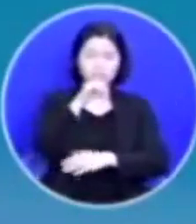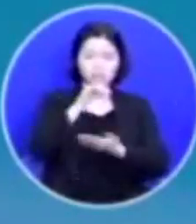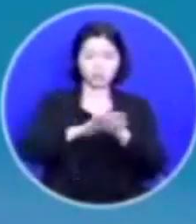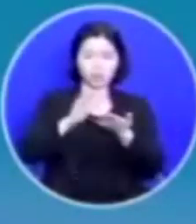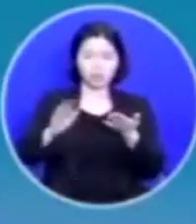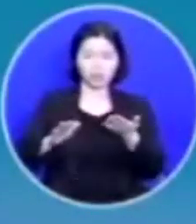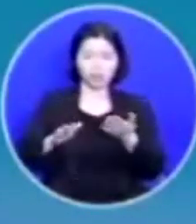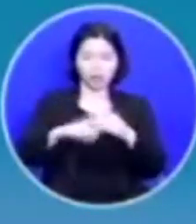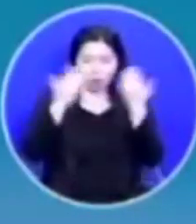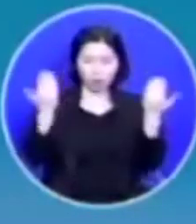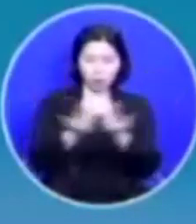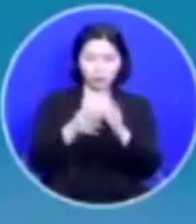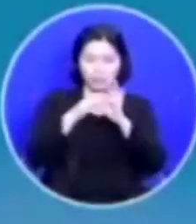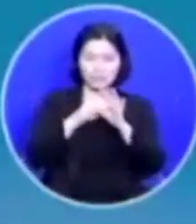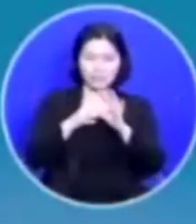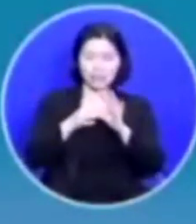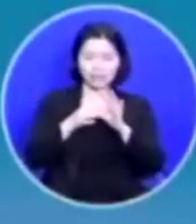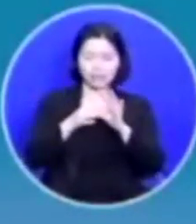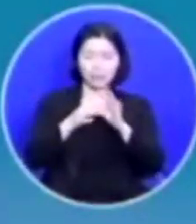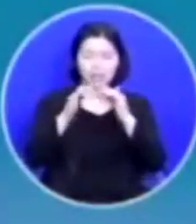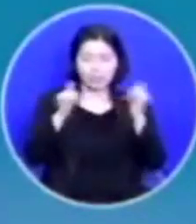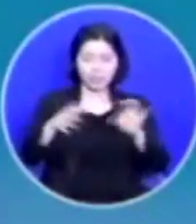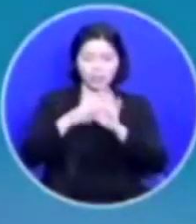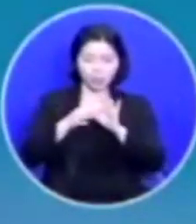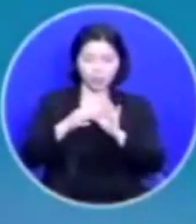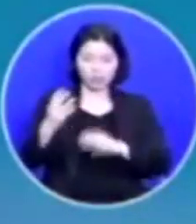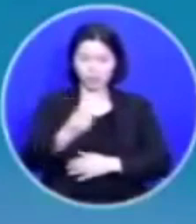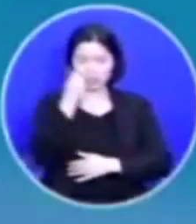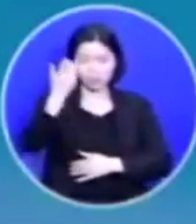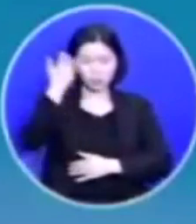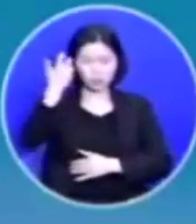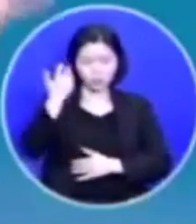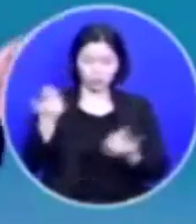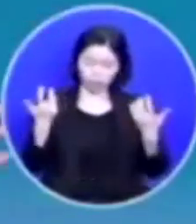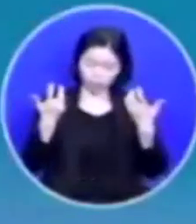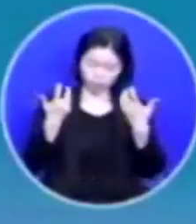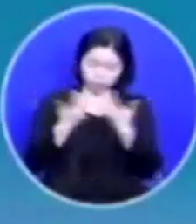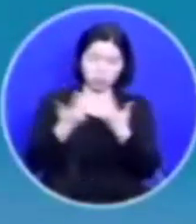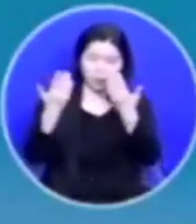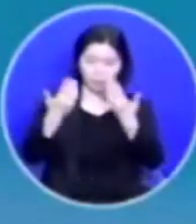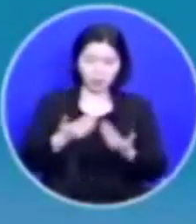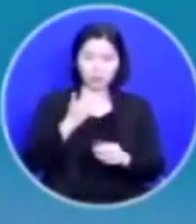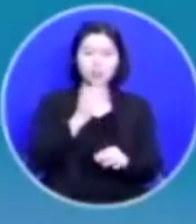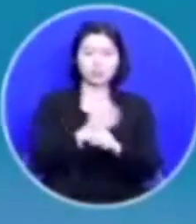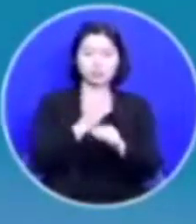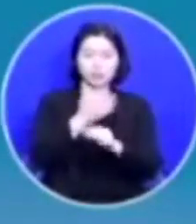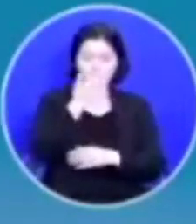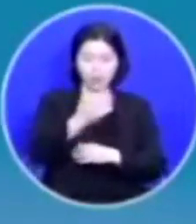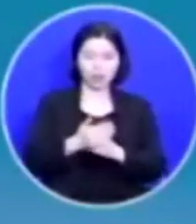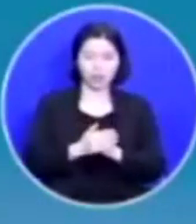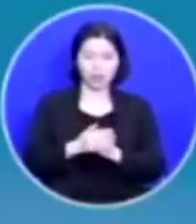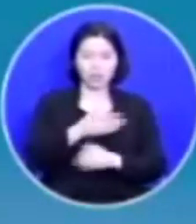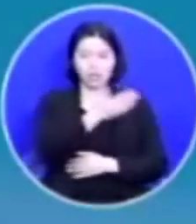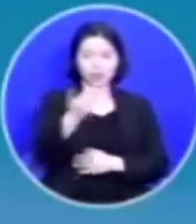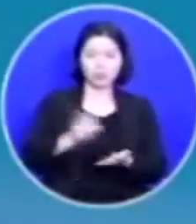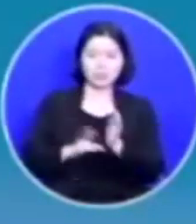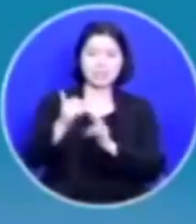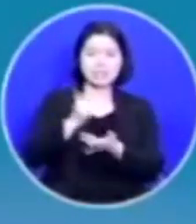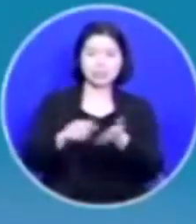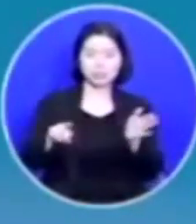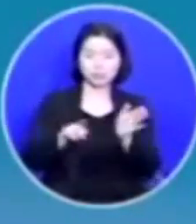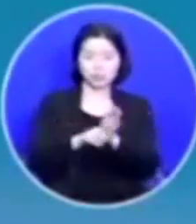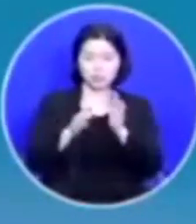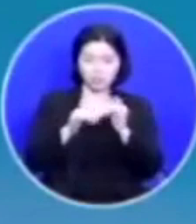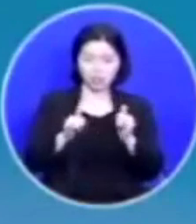인간관계는 다 이 성령으로 충만함을 받는 가운데서 되어지는 것이에요 여러분 예수 믿는 사람은 정말